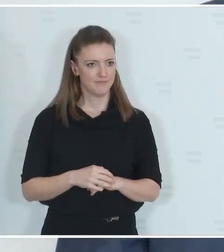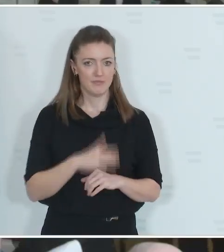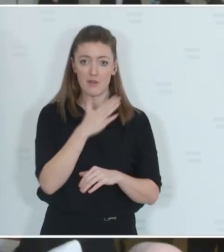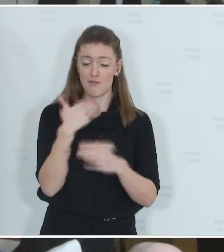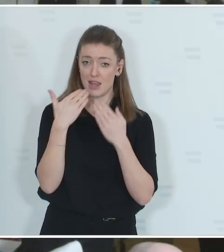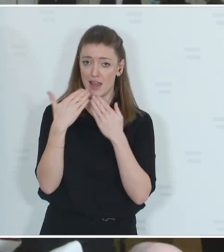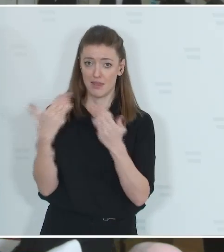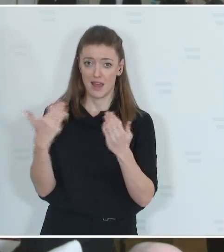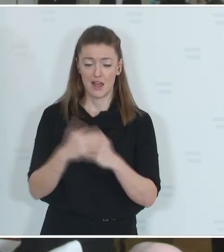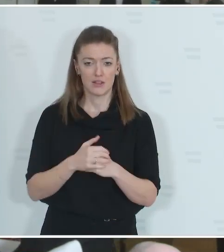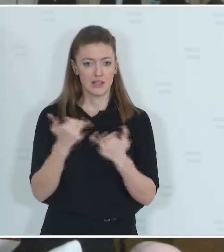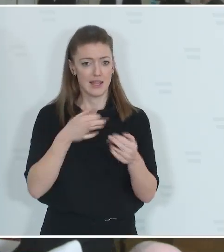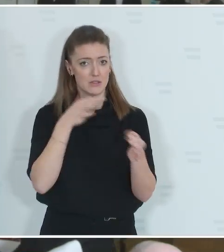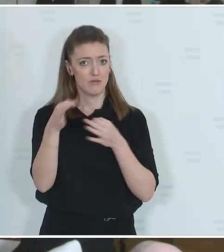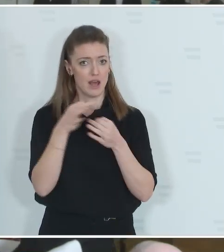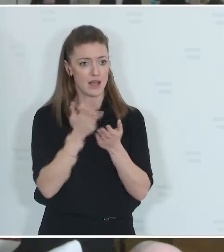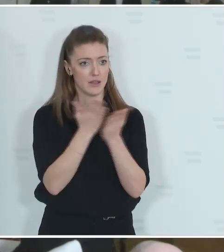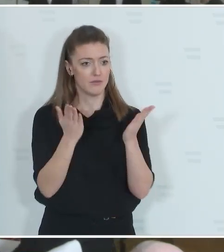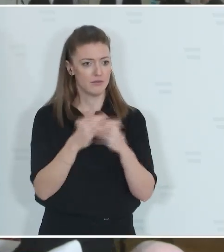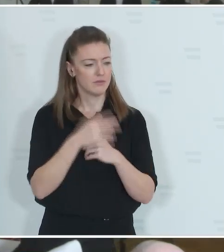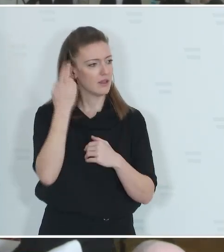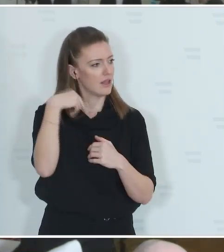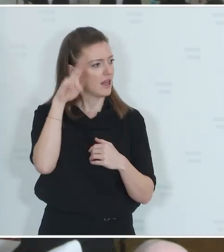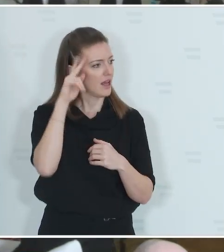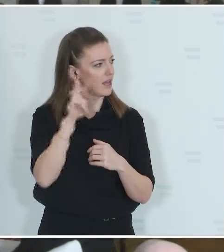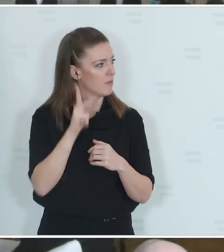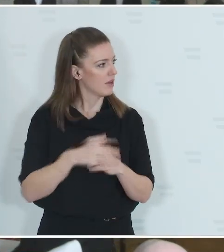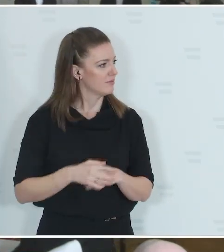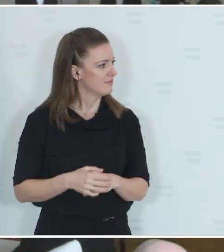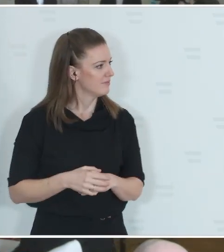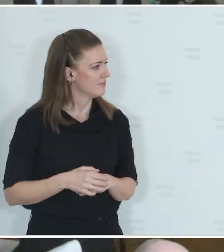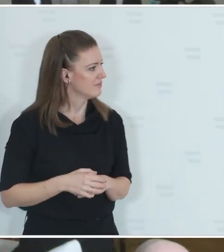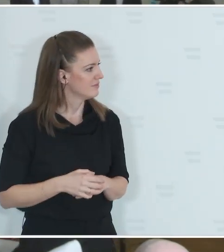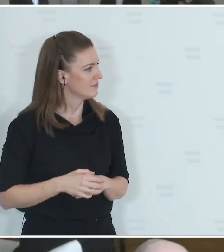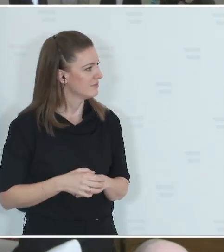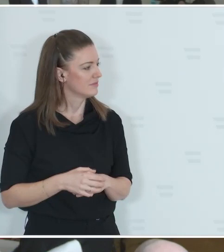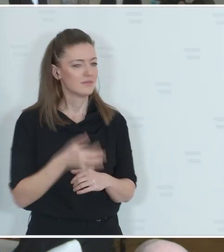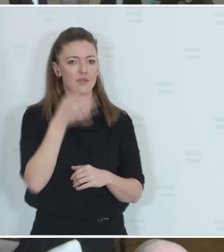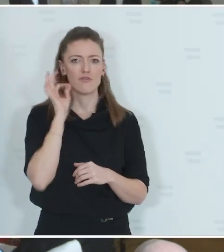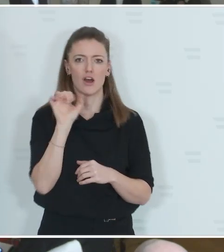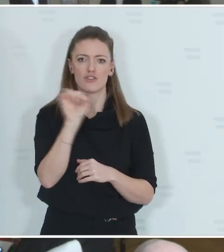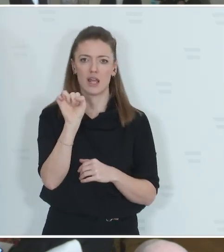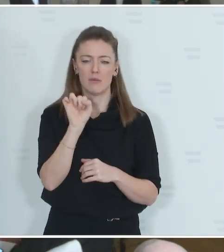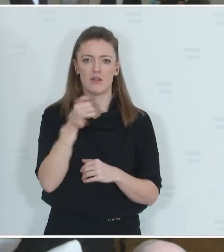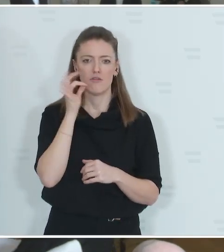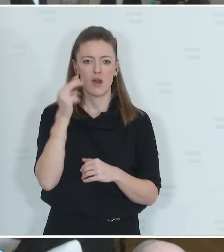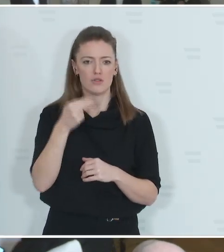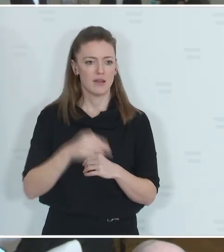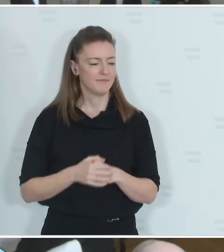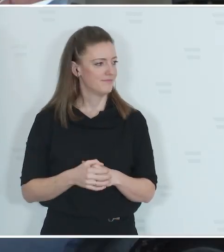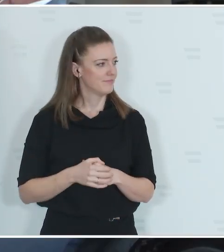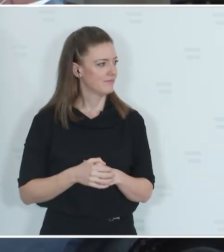Vielen Dank. Wir stehen jetzt für Fragen zur Verfügung. Herr Kappacher hat sich schon während der PK angemeldet. Dann bitte die Frau Strebl und dann die Frau Husser.